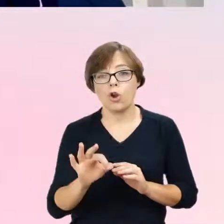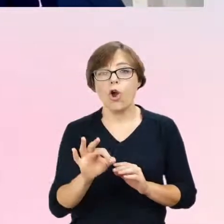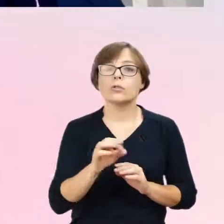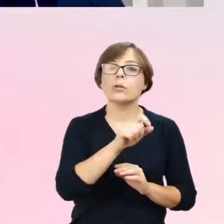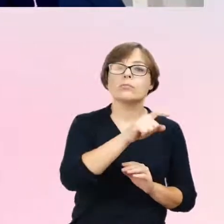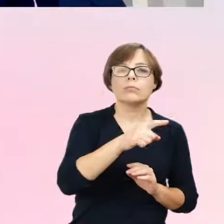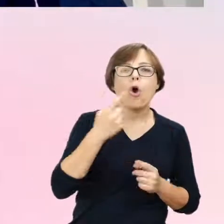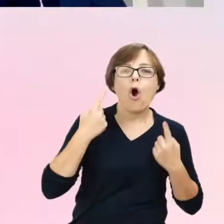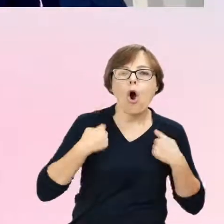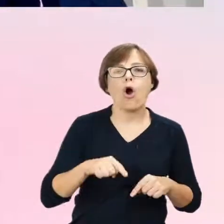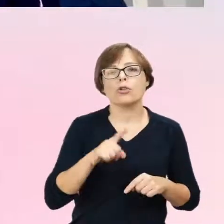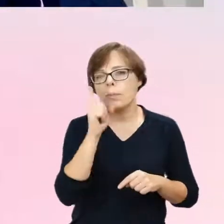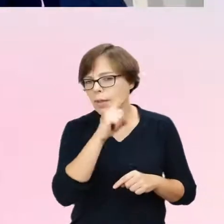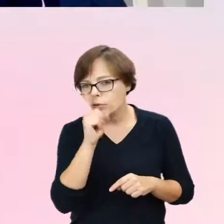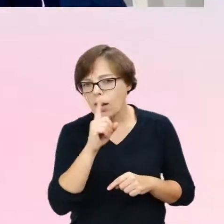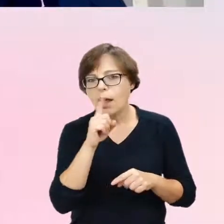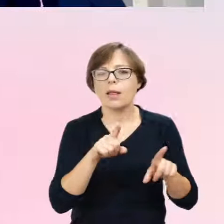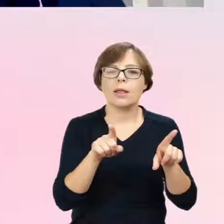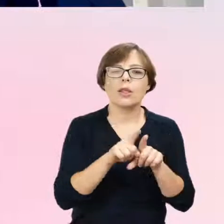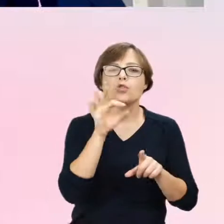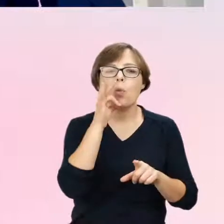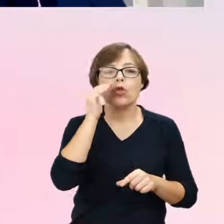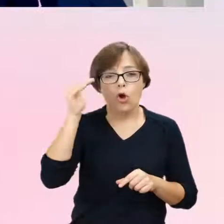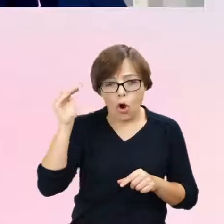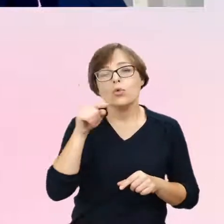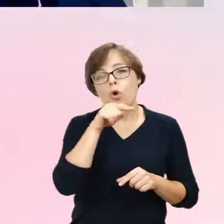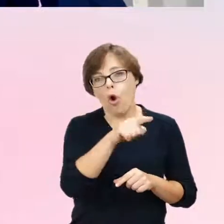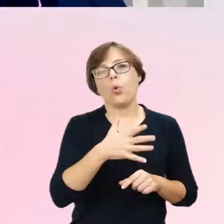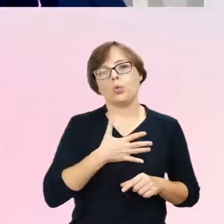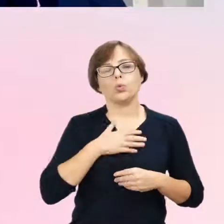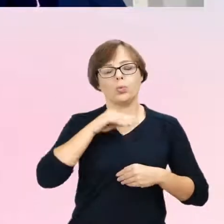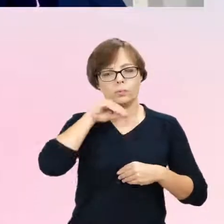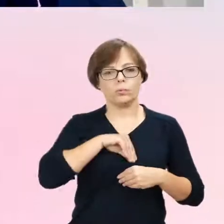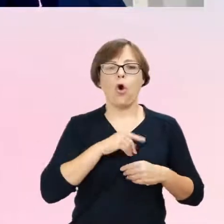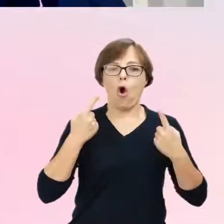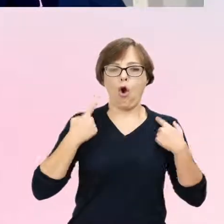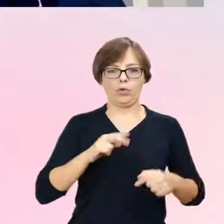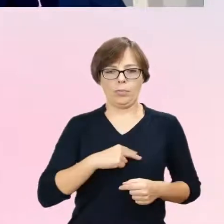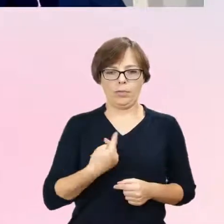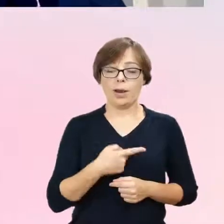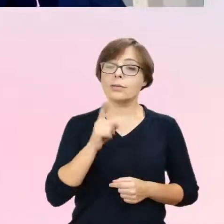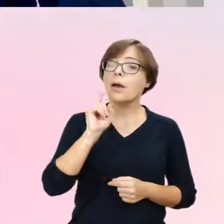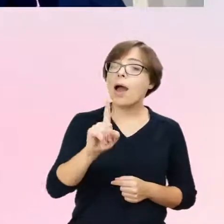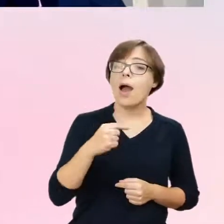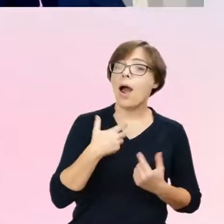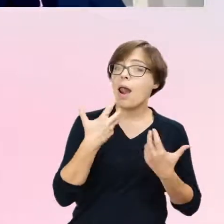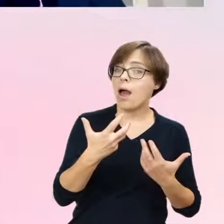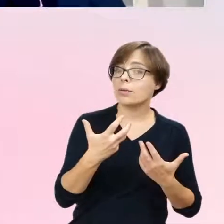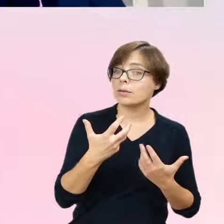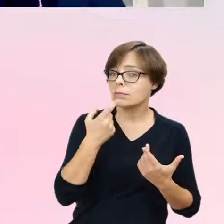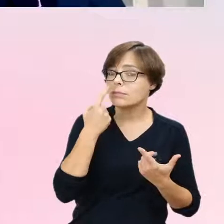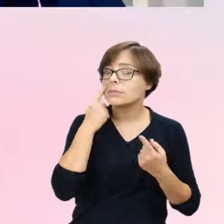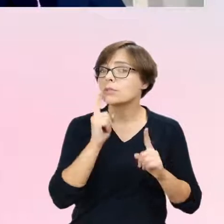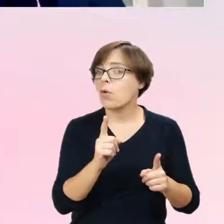młodych dorosłych możesz się identyfikować jako osoby transpłciowe, ale chcę zwrócić uwagę na takie zjawisko, że